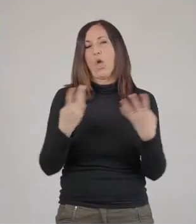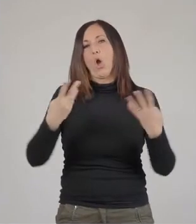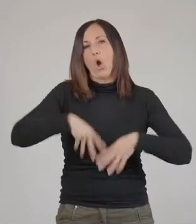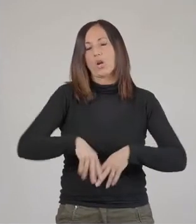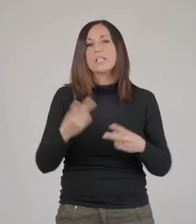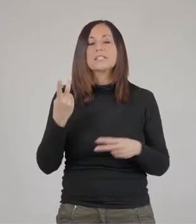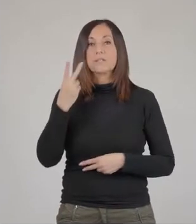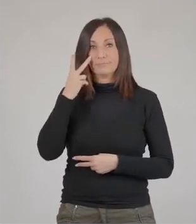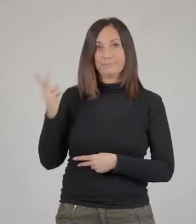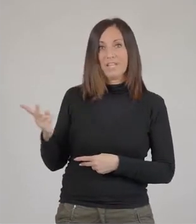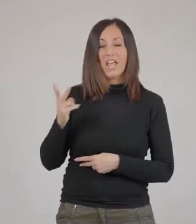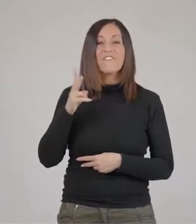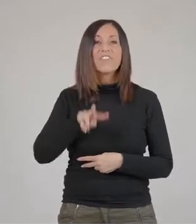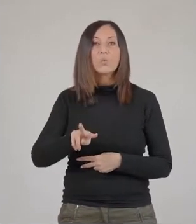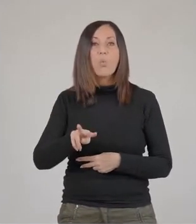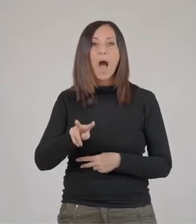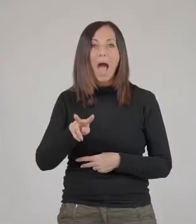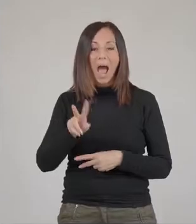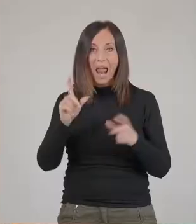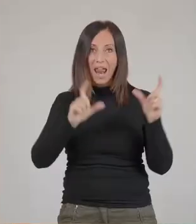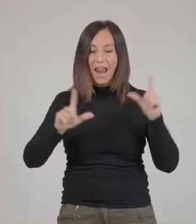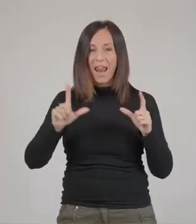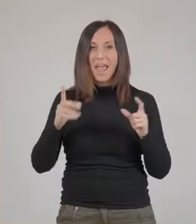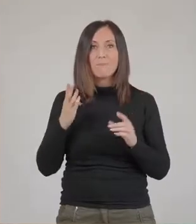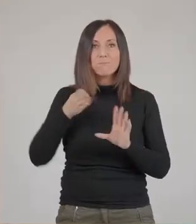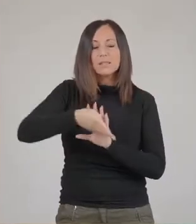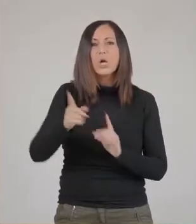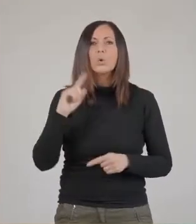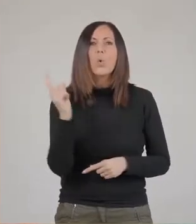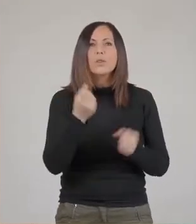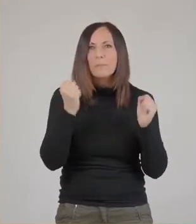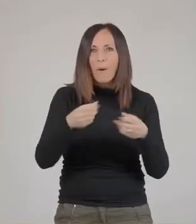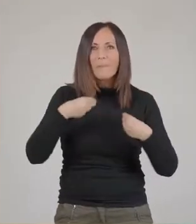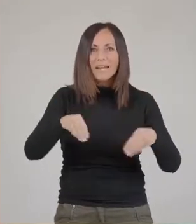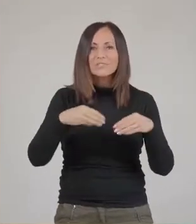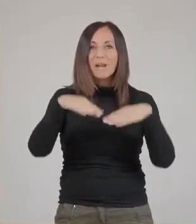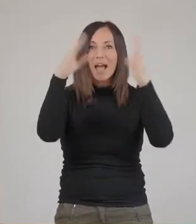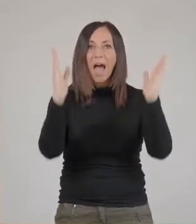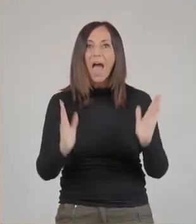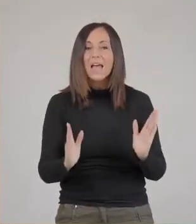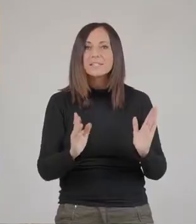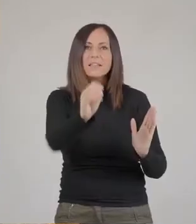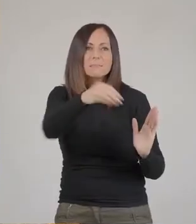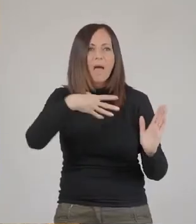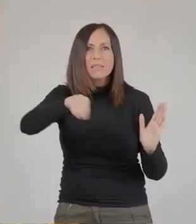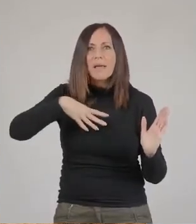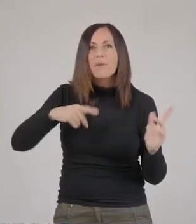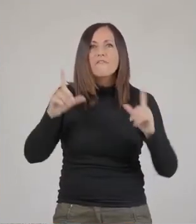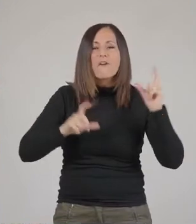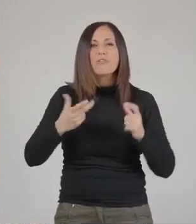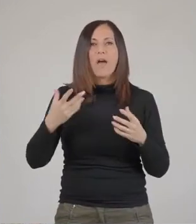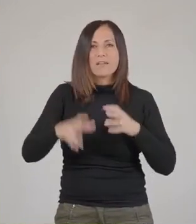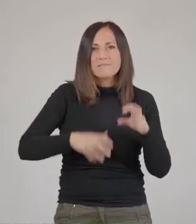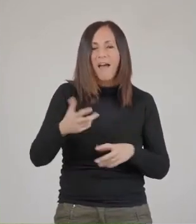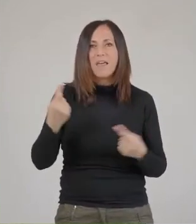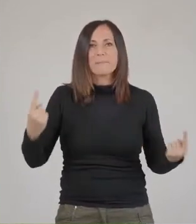abbiamo organizzato un virtual bioblitz, ovvero un bioblitz virtuale dove tutti potevamo partecipare da casa inviando le proprie